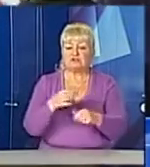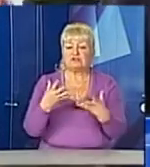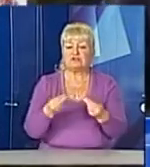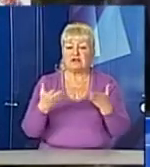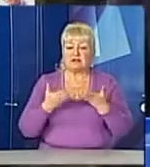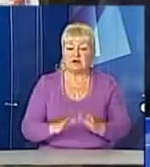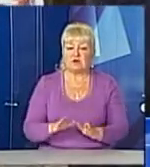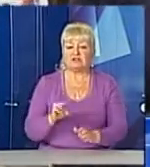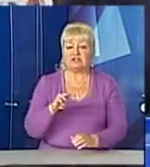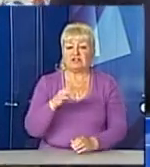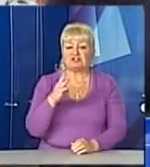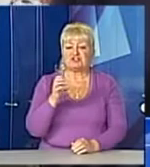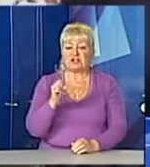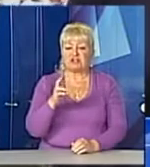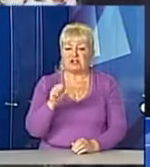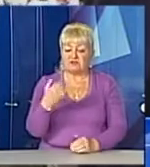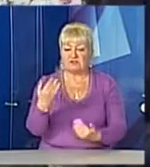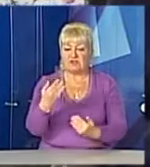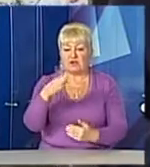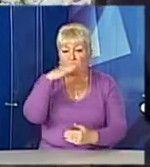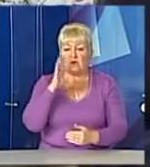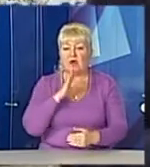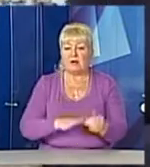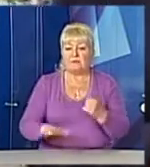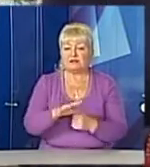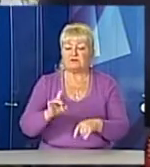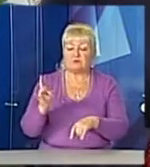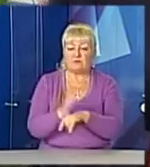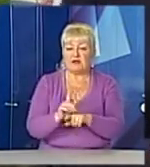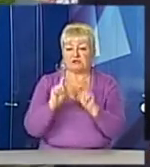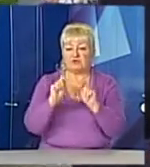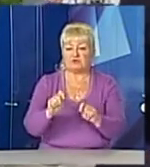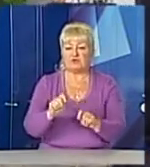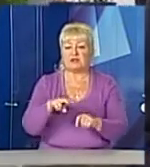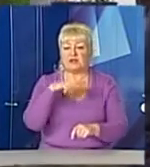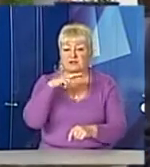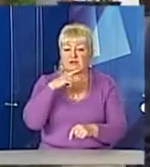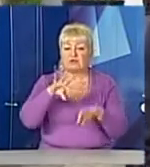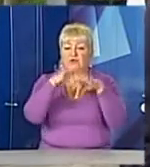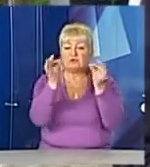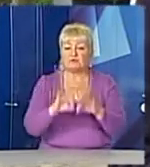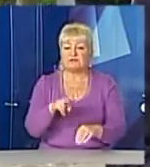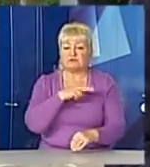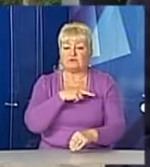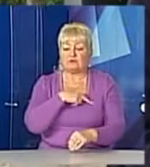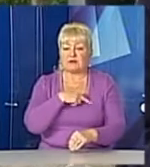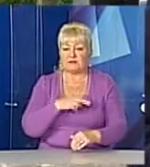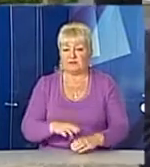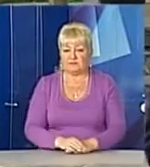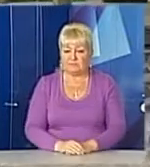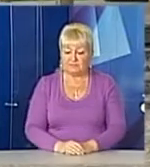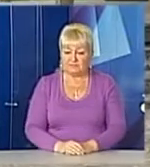народження Маркіяна Шашкевича на його батьківщині вперше вручили літературну мистецьку премію, названу на честь будителя Галичини.